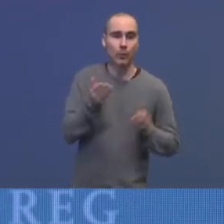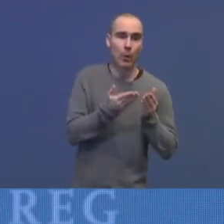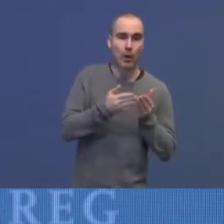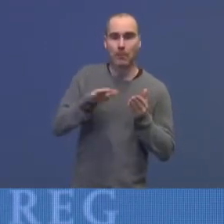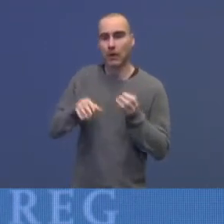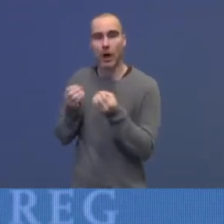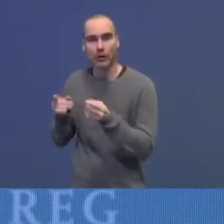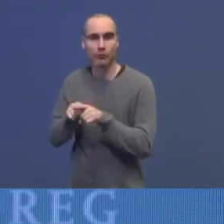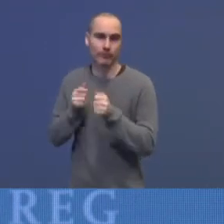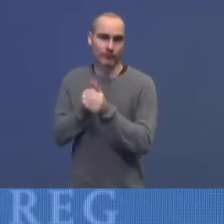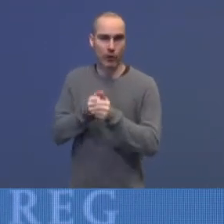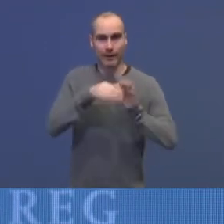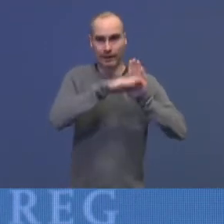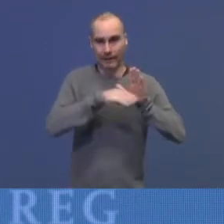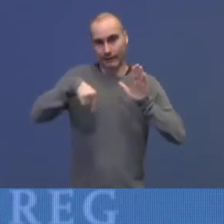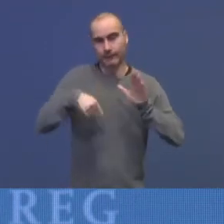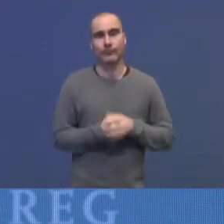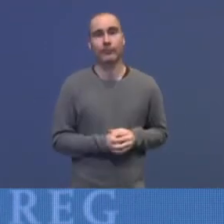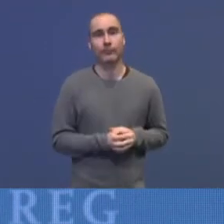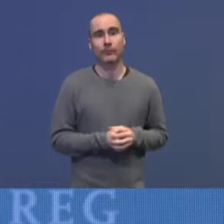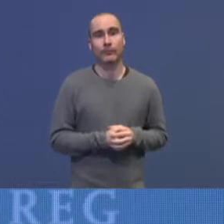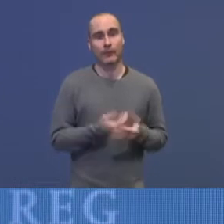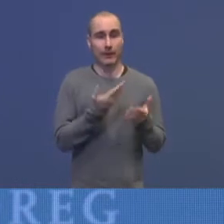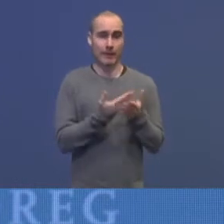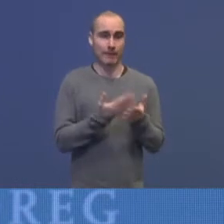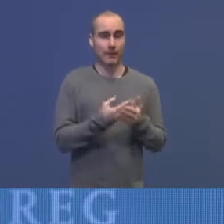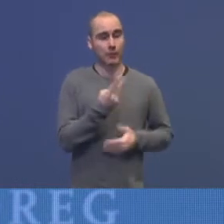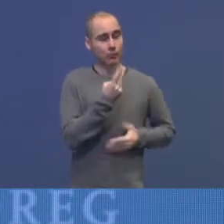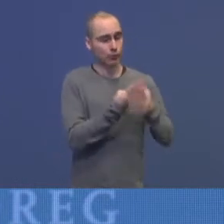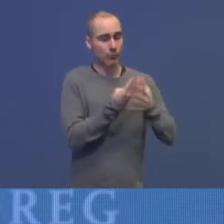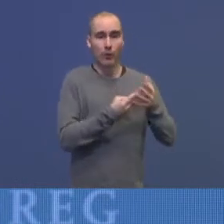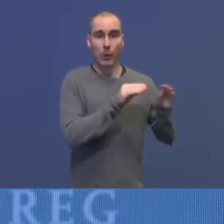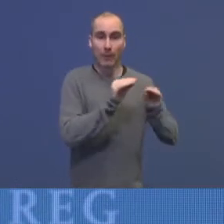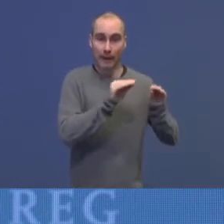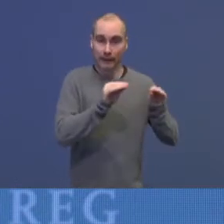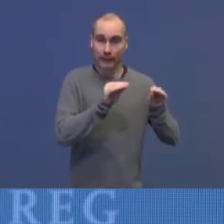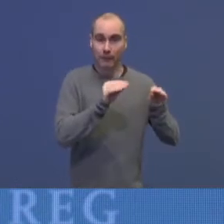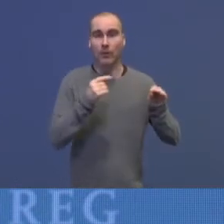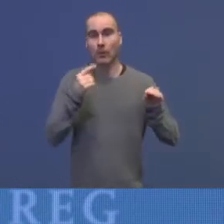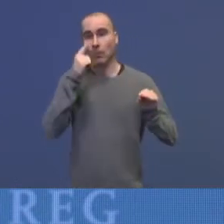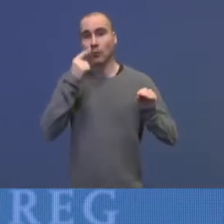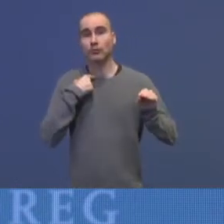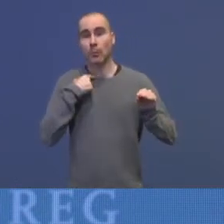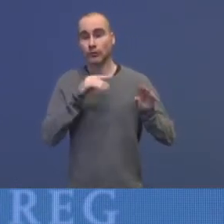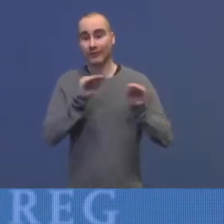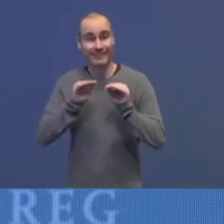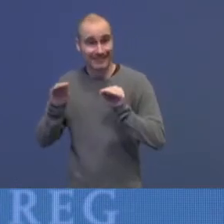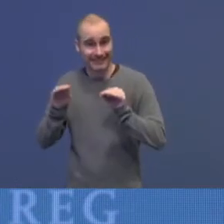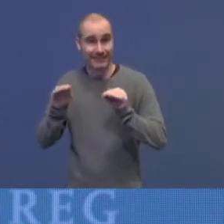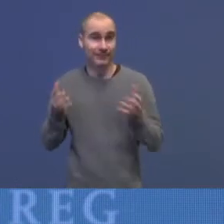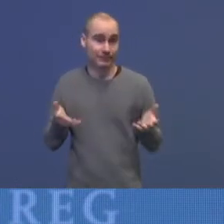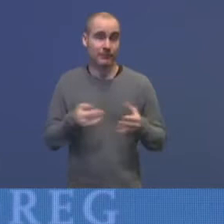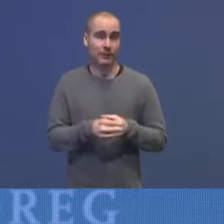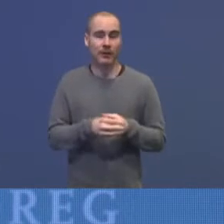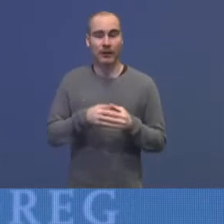som er i tråd med regelverket vårt. For eksempel med krav om tospråklig opplæring og morsmålsundervisning. Og